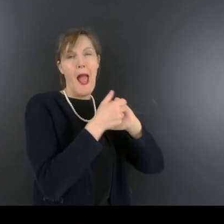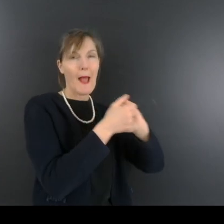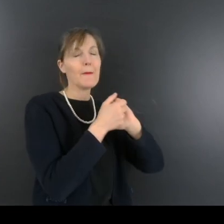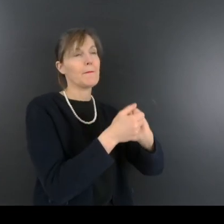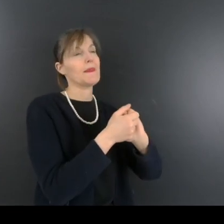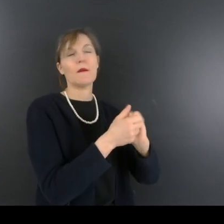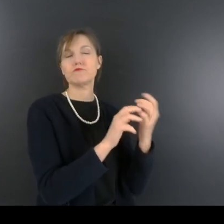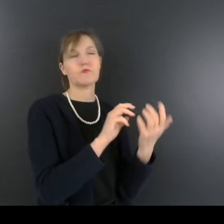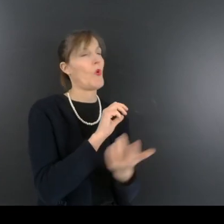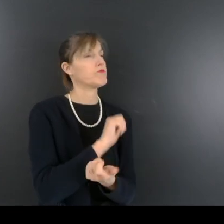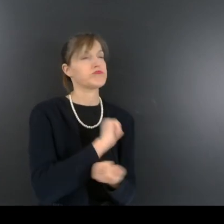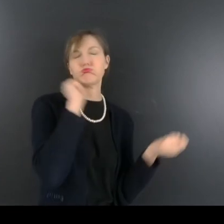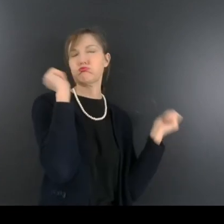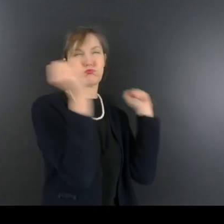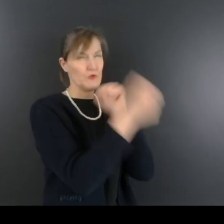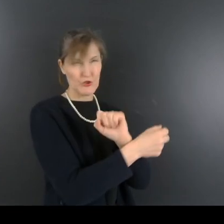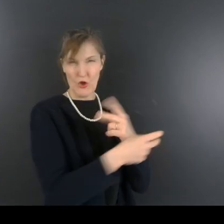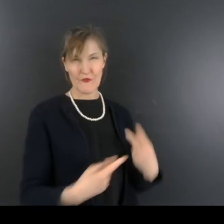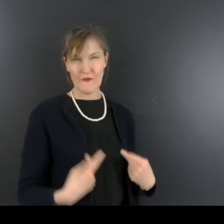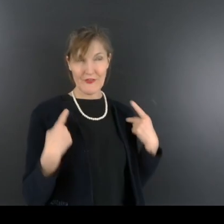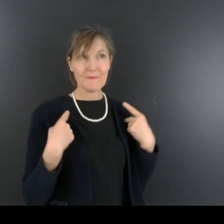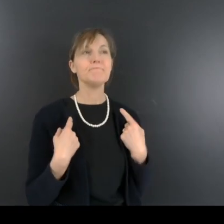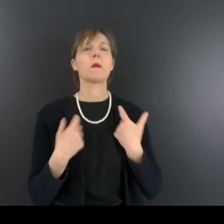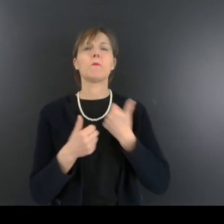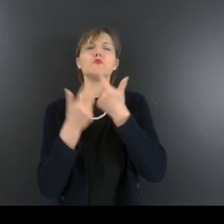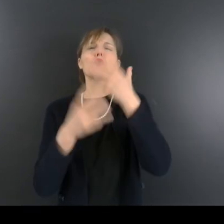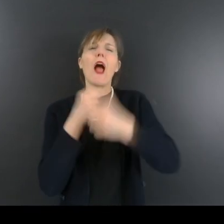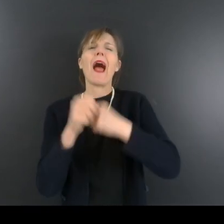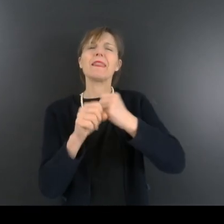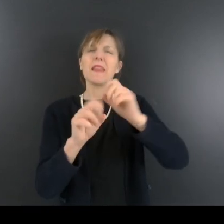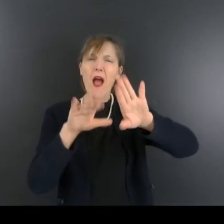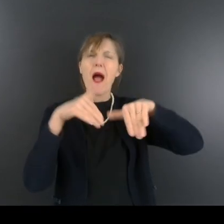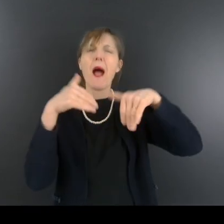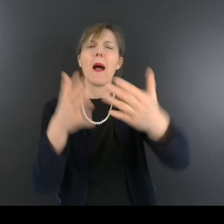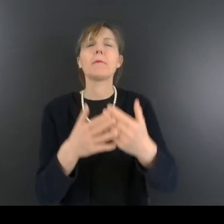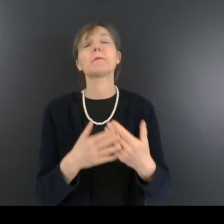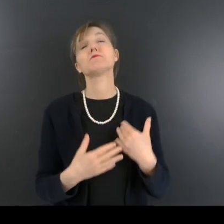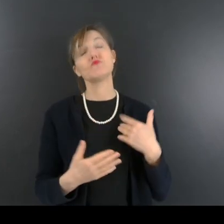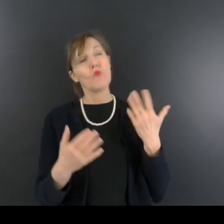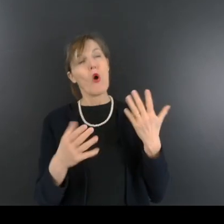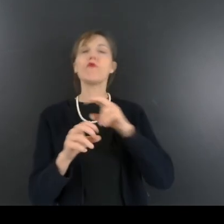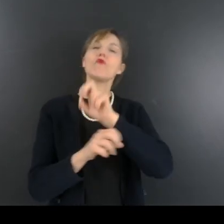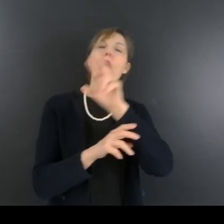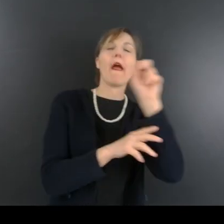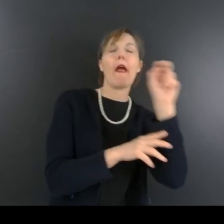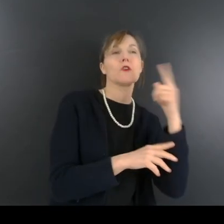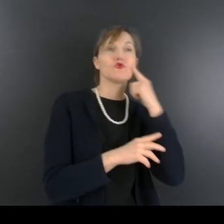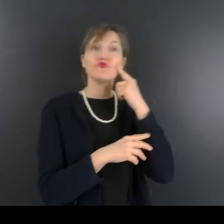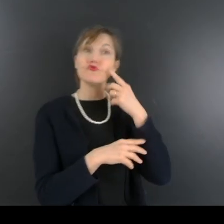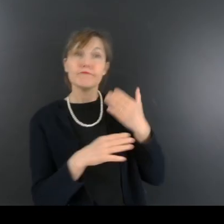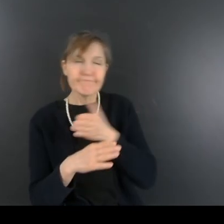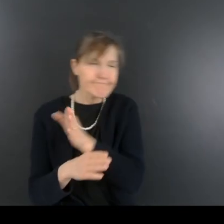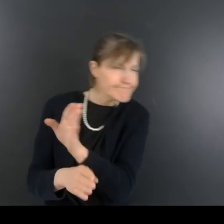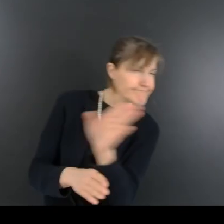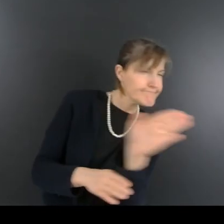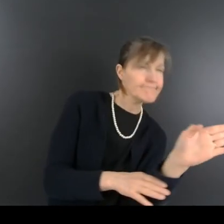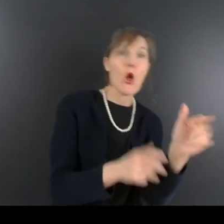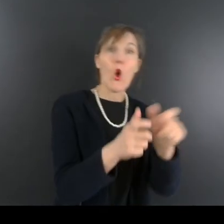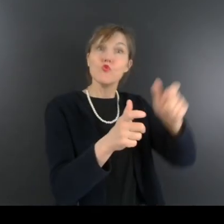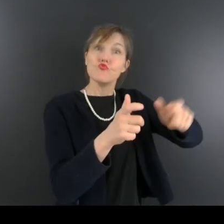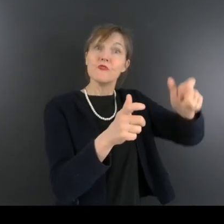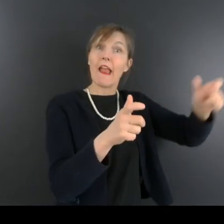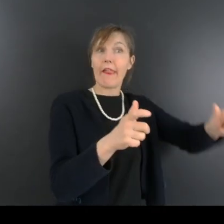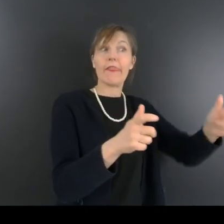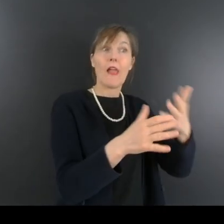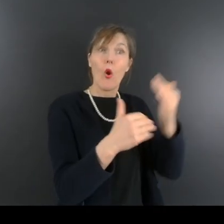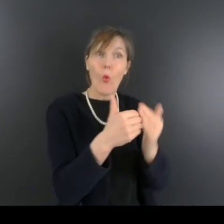tard, en voyage à Vélor, je fis un crochet pour aller visiter une usine que l'on avait construite tout spécialement